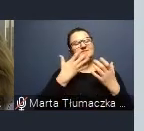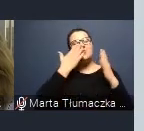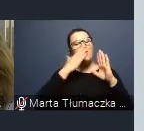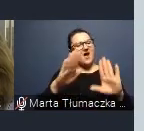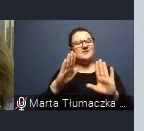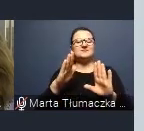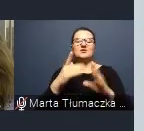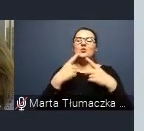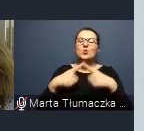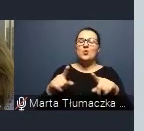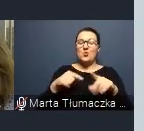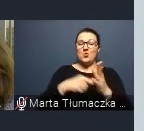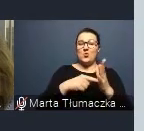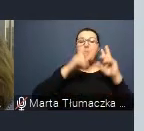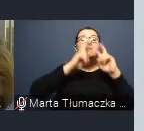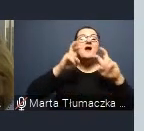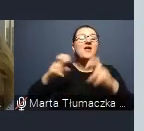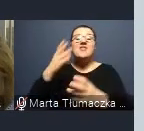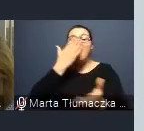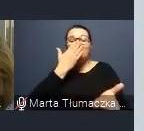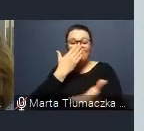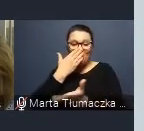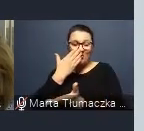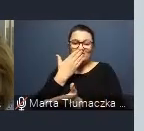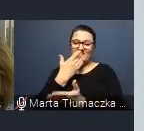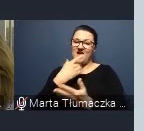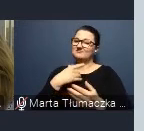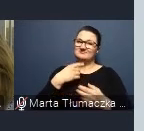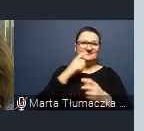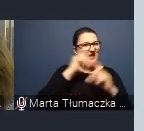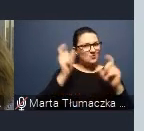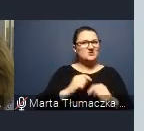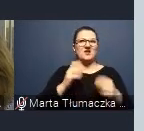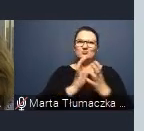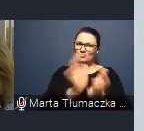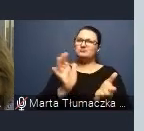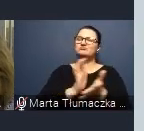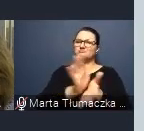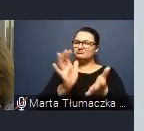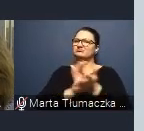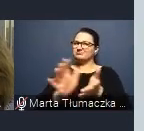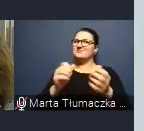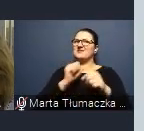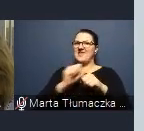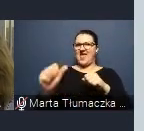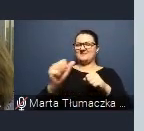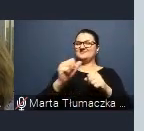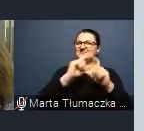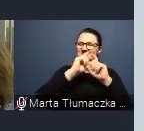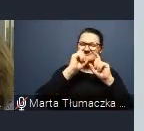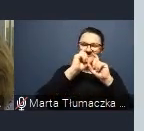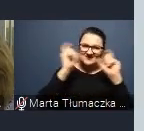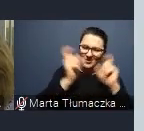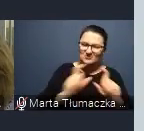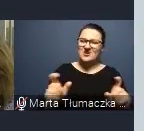badania, które są nieustannie publikowane i jednoznacznie cały czas pokazują, że stosowana